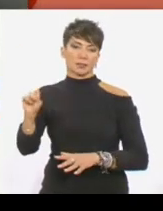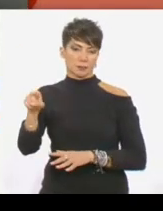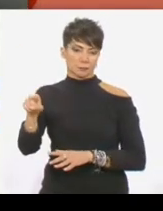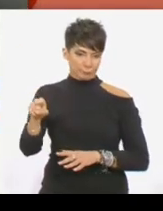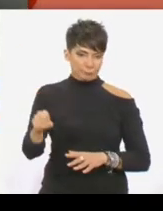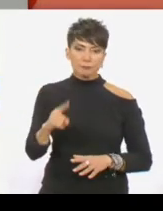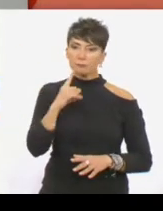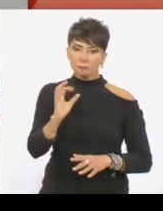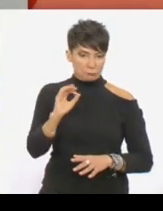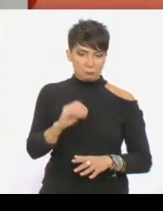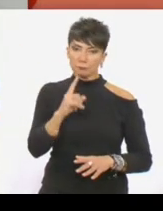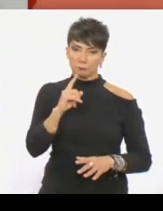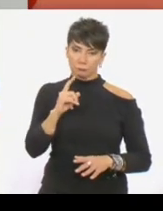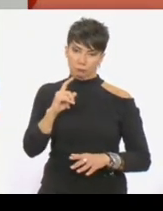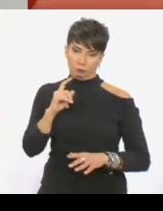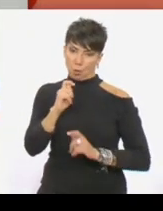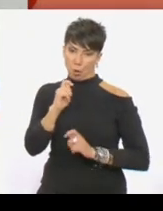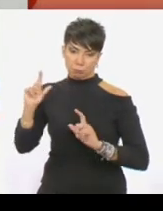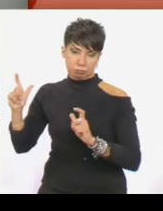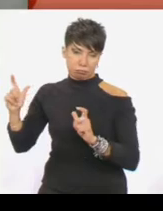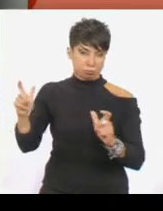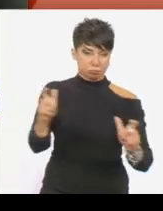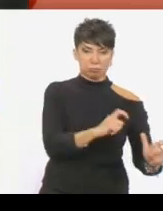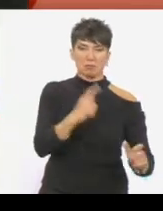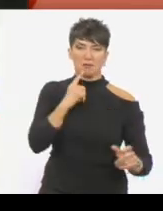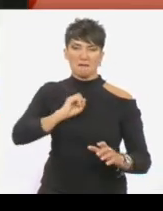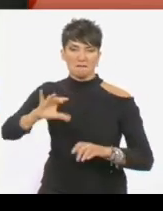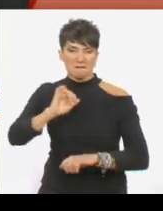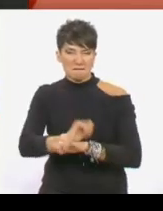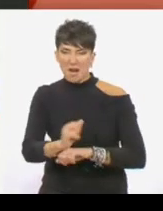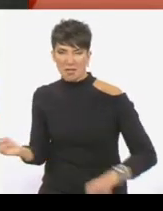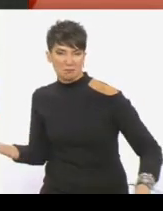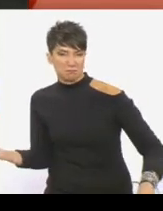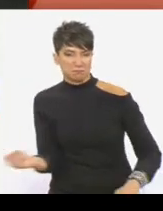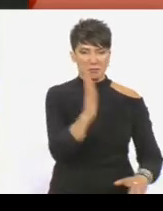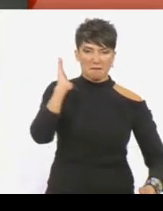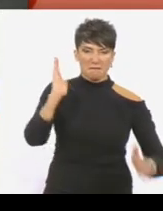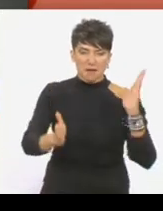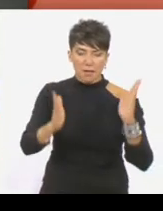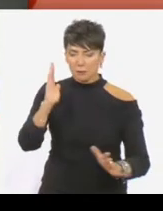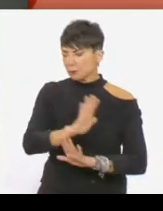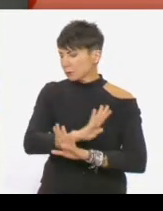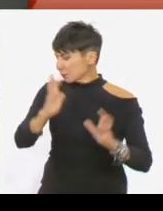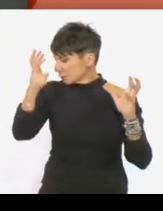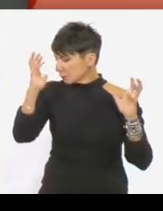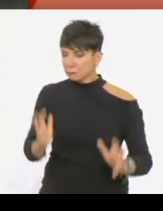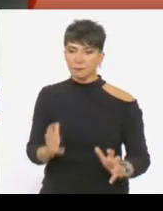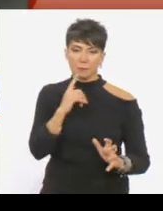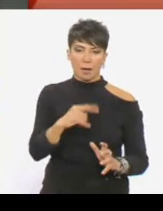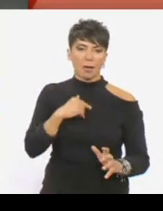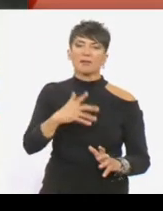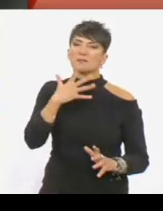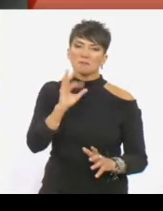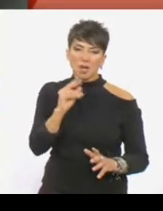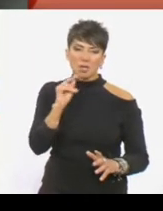Όλη η πολιτική ηγεσία συλλαμβάνεται. Δολοφονίες αντιπάλων, φυλακές, εξορίες, βασανιστήρια, αλλά και πολιτιστικός και πνευματικός